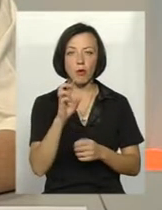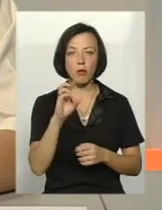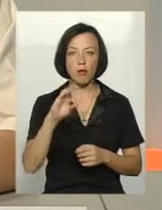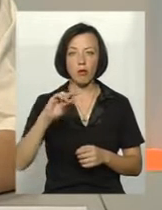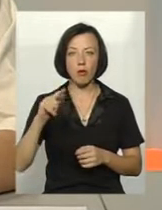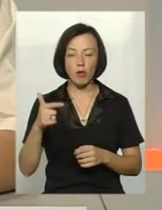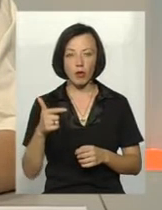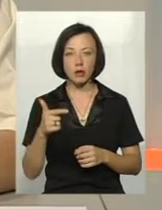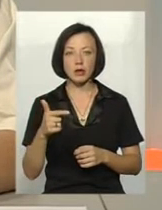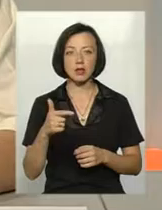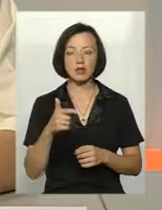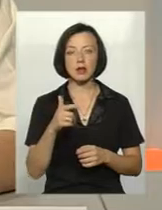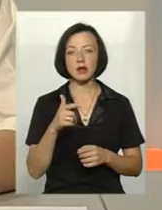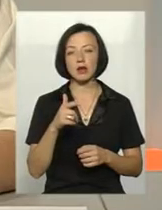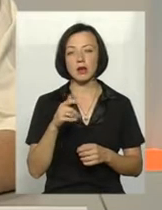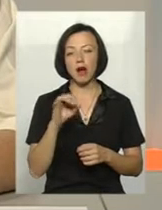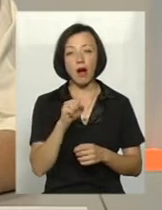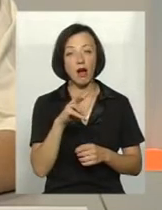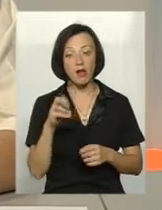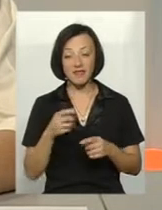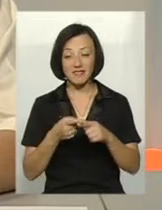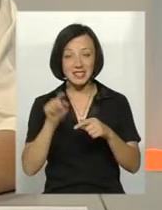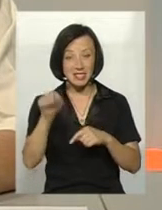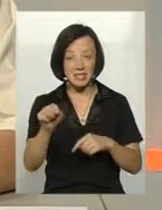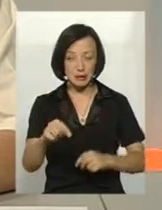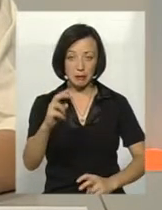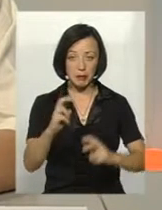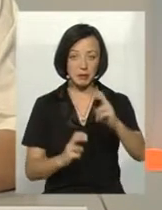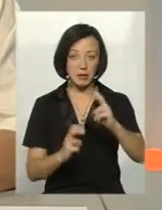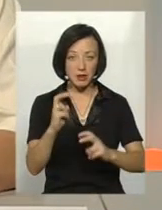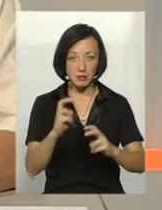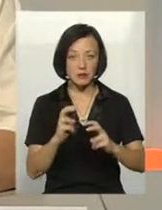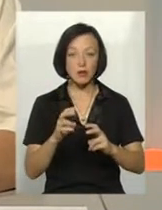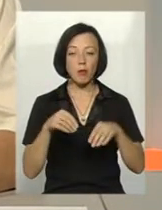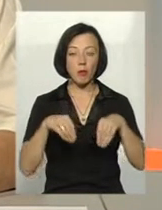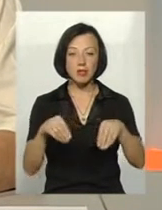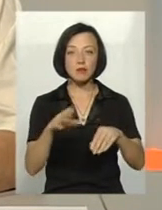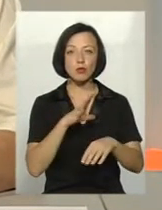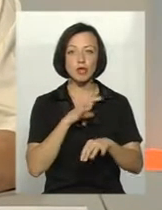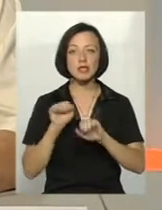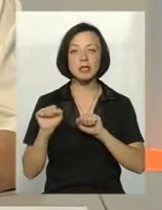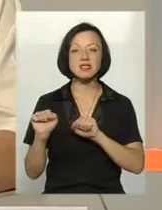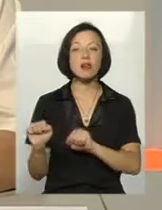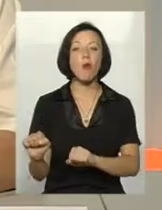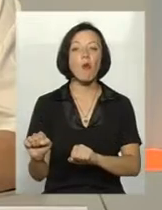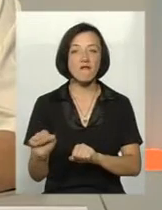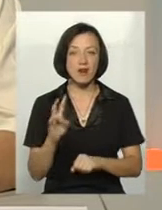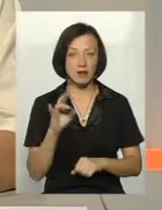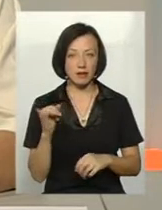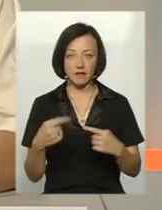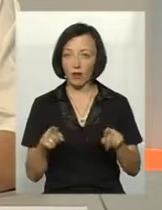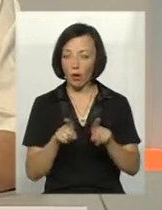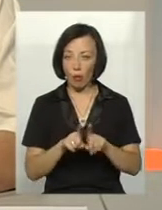і «Жардянське». Але в цих підприємствах посіви були застраховані. І в такому